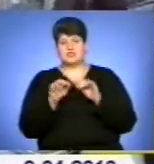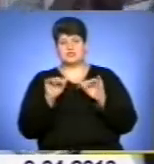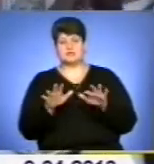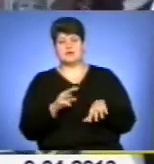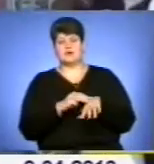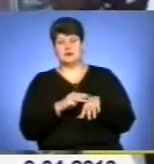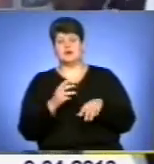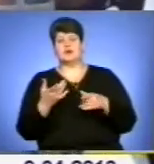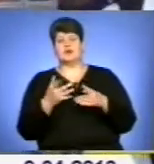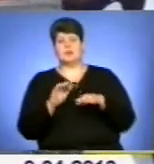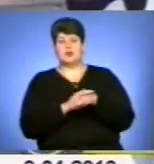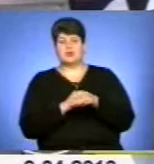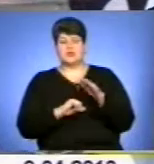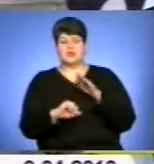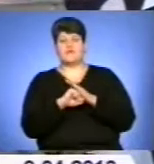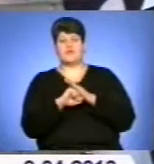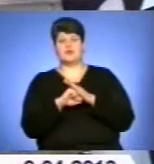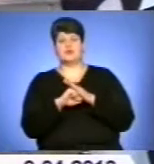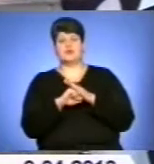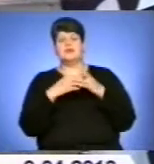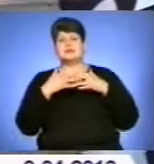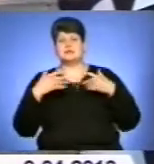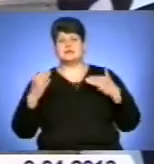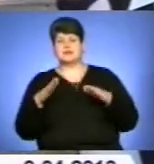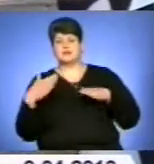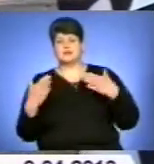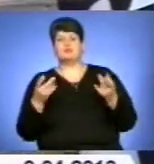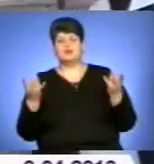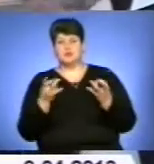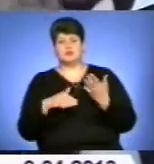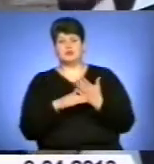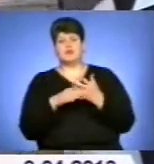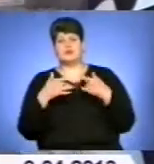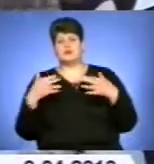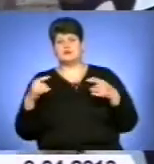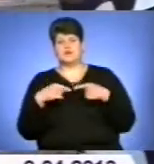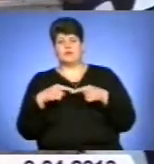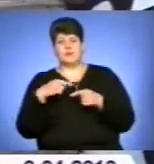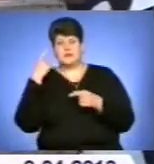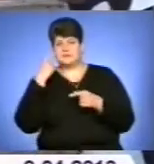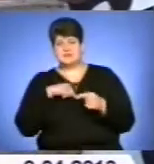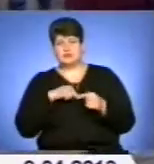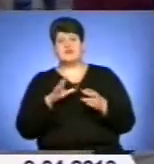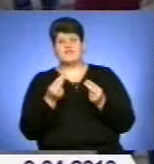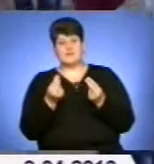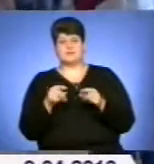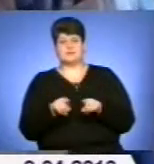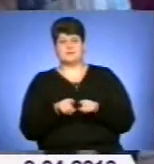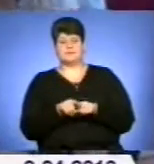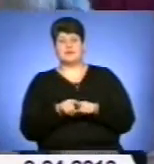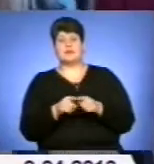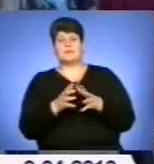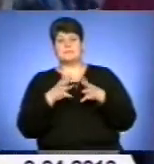адміністрації, благодійних фондів. Зі всіх сторон їм потрібна допомога різного виду, не тільки психологічна, але й фінансово. Понад 500